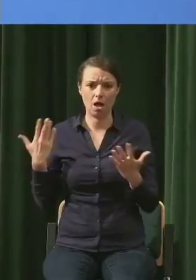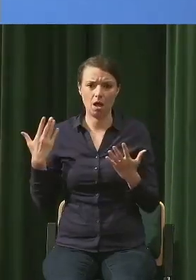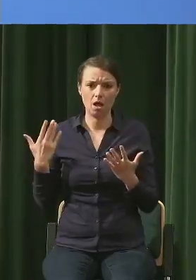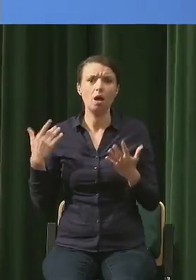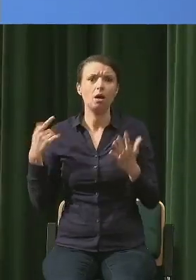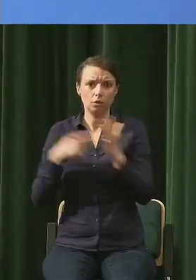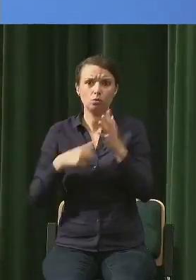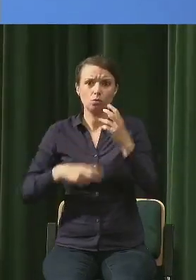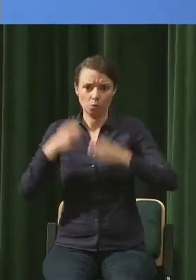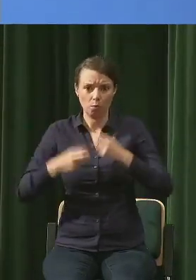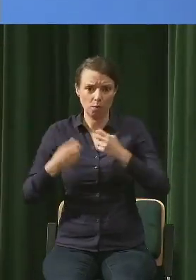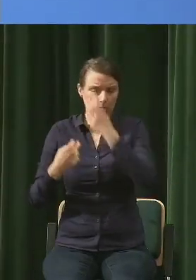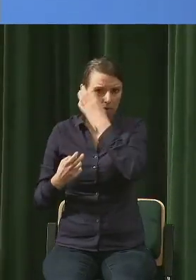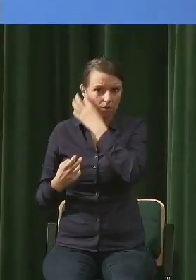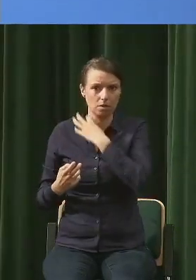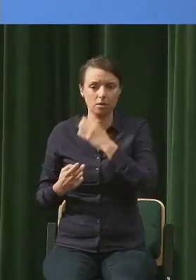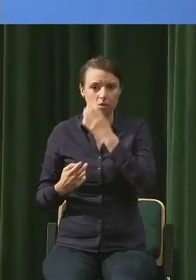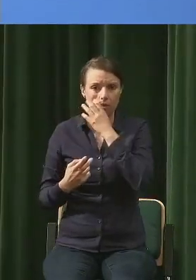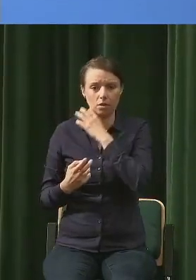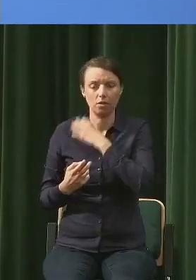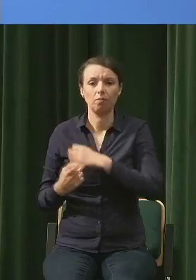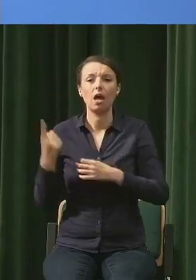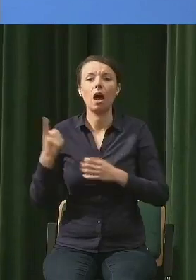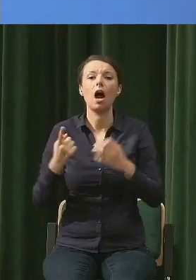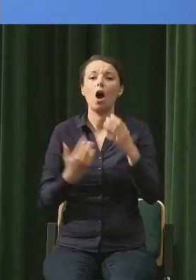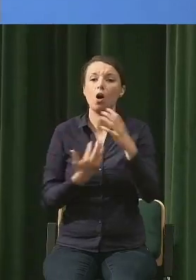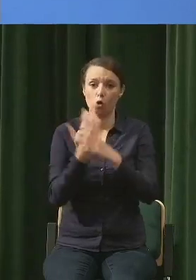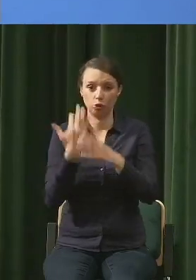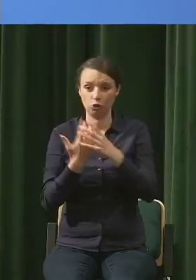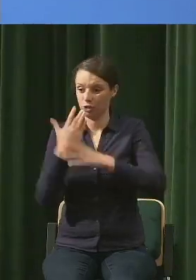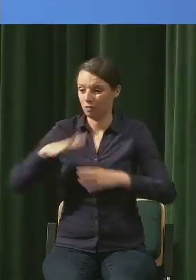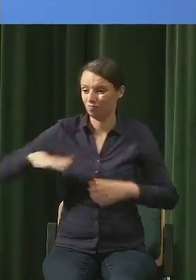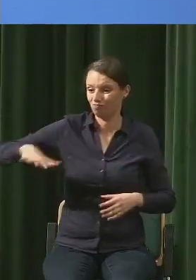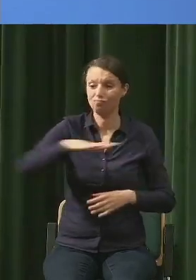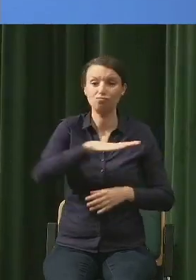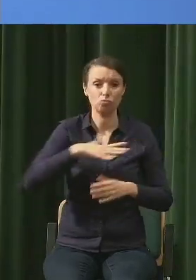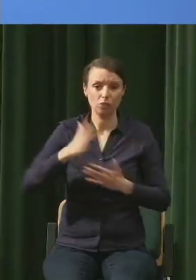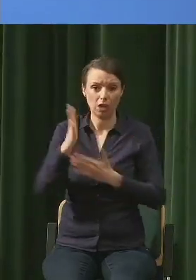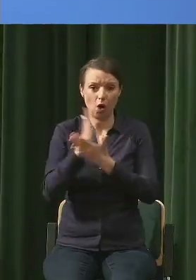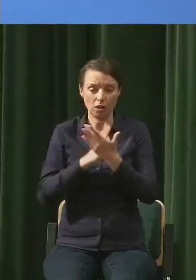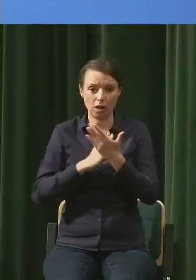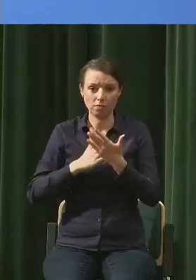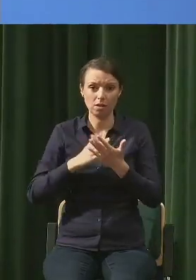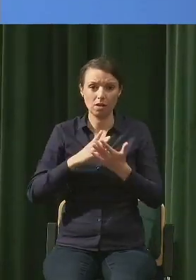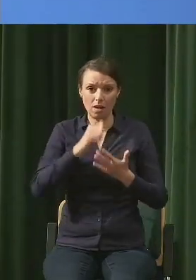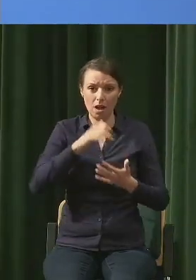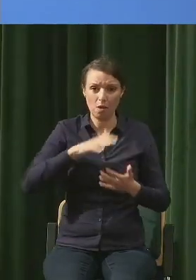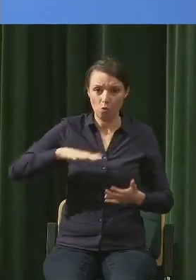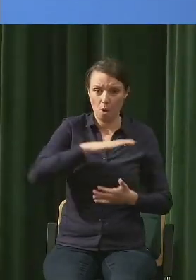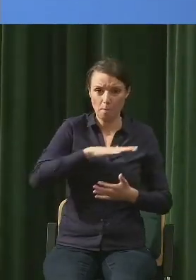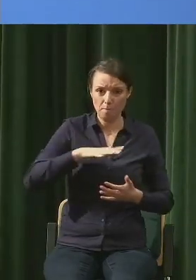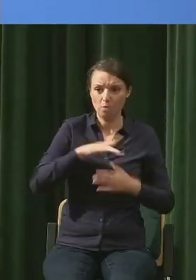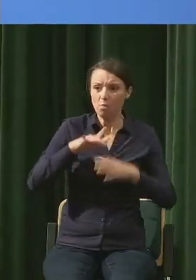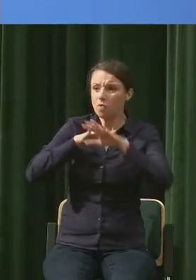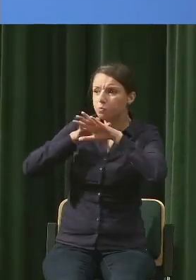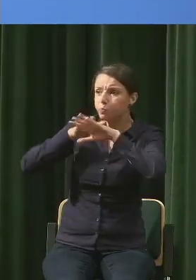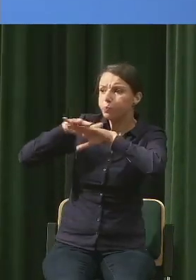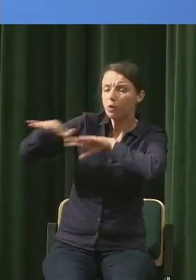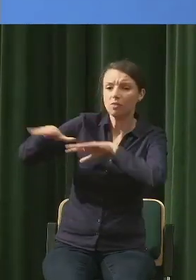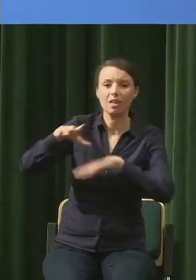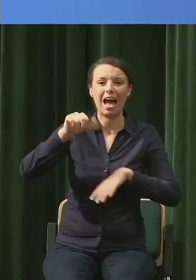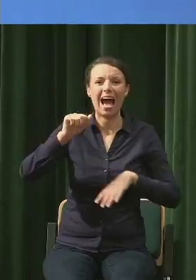roślinność mniej więcej naszej strefy geograficznej wpływa na stopnienie Arktyki. Właśnie przez to, że